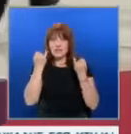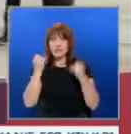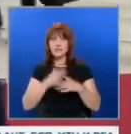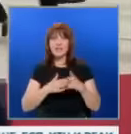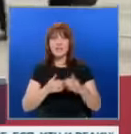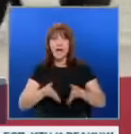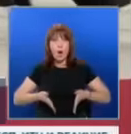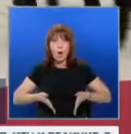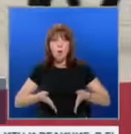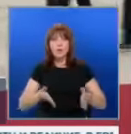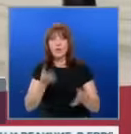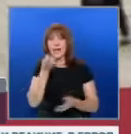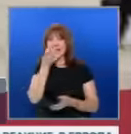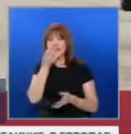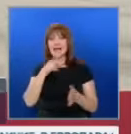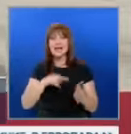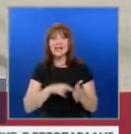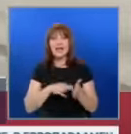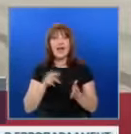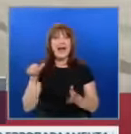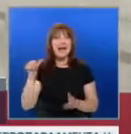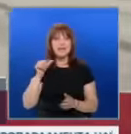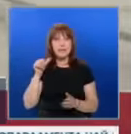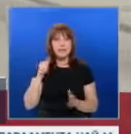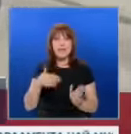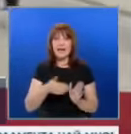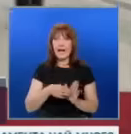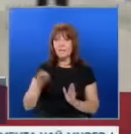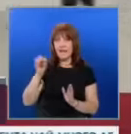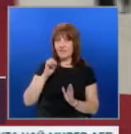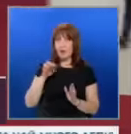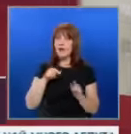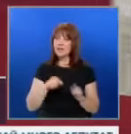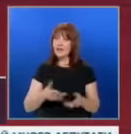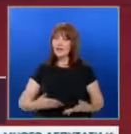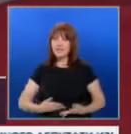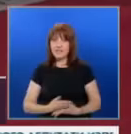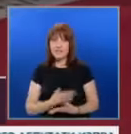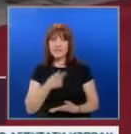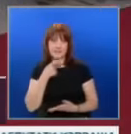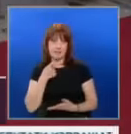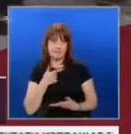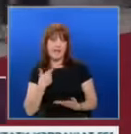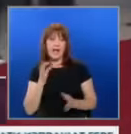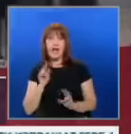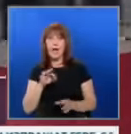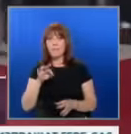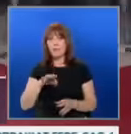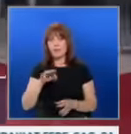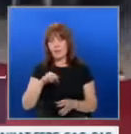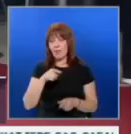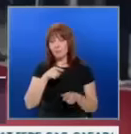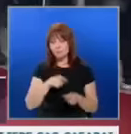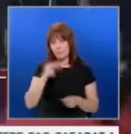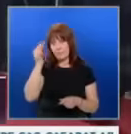коридор за зелена енергия от Азербайджан към Европа. Такъв Ин Тарас е заявила страната ни по време на среща на Главчев с